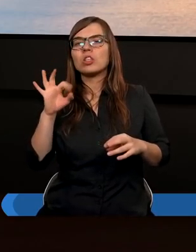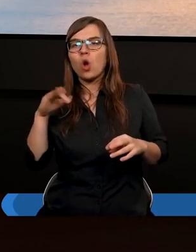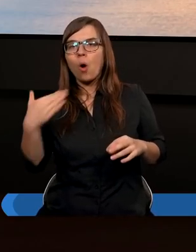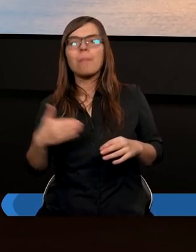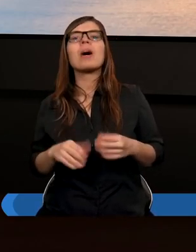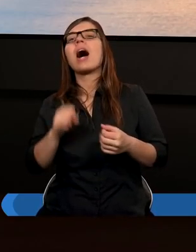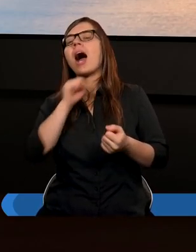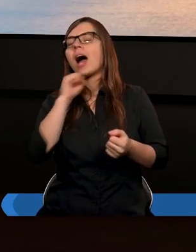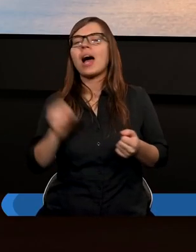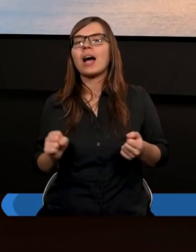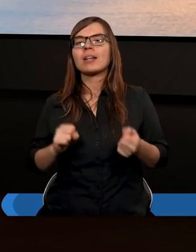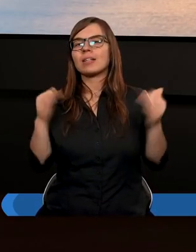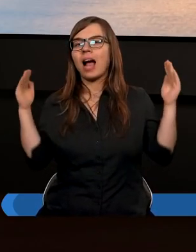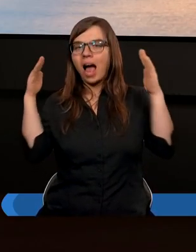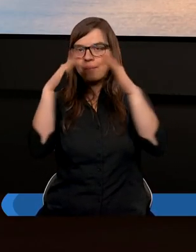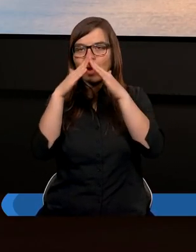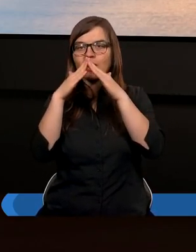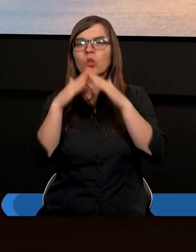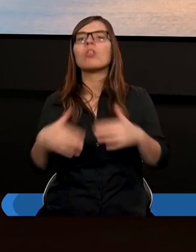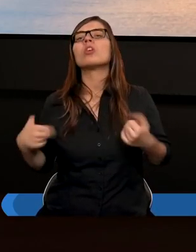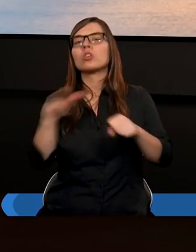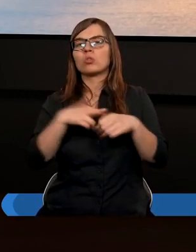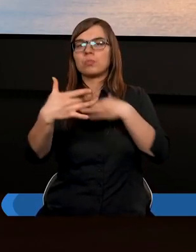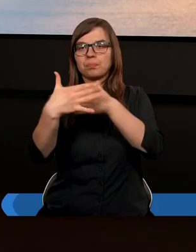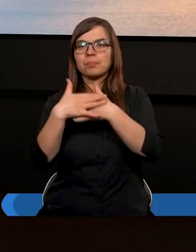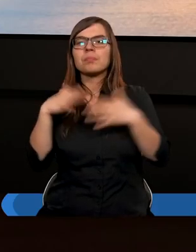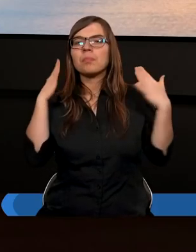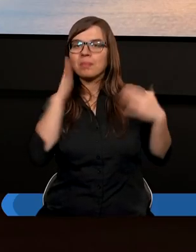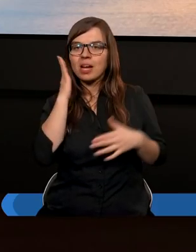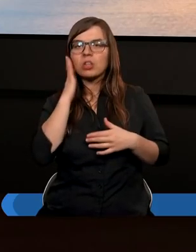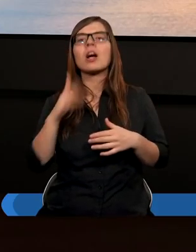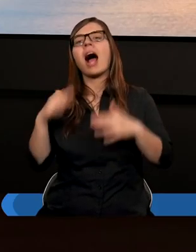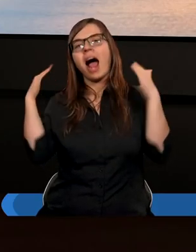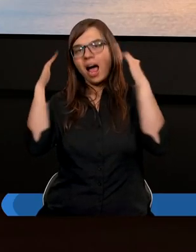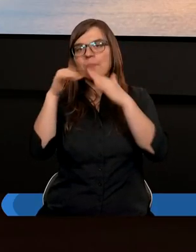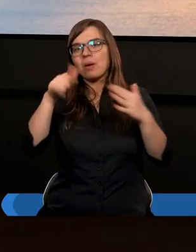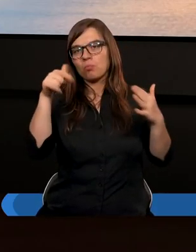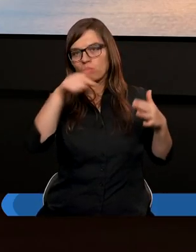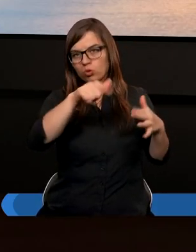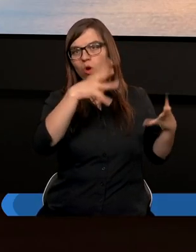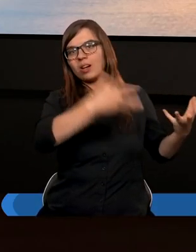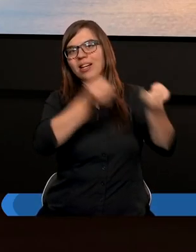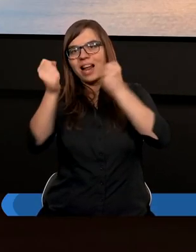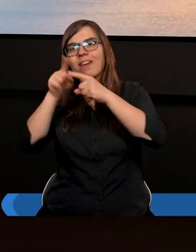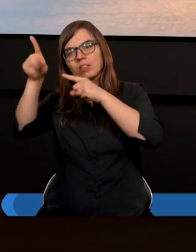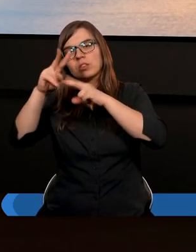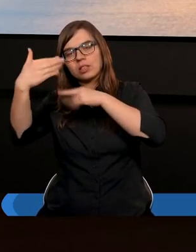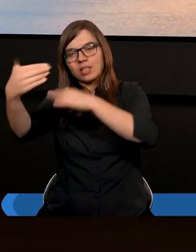ani kapłanowi, który blisko mieszka. Kapłan mógł to zanieść, ale